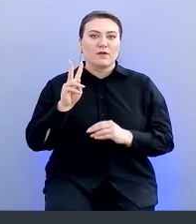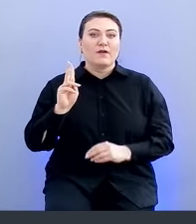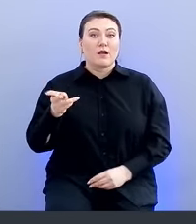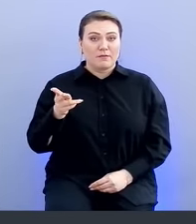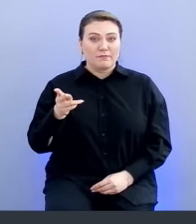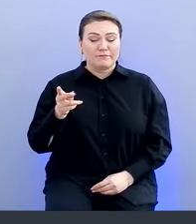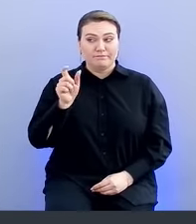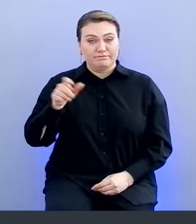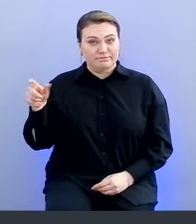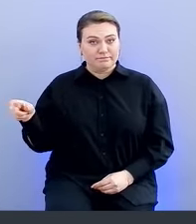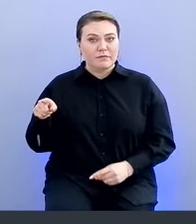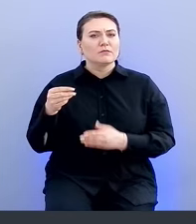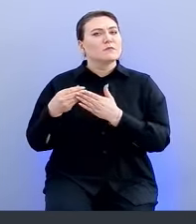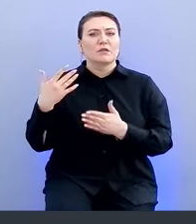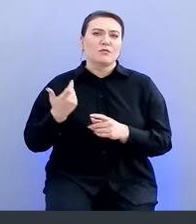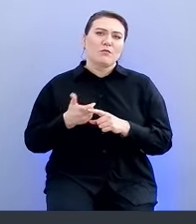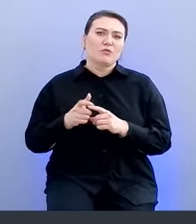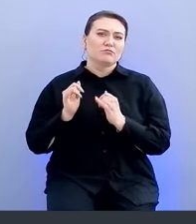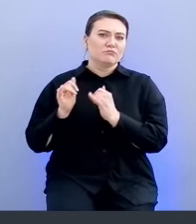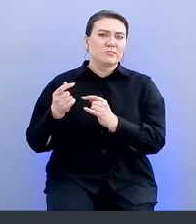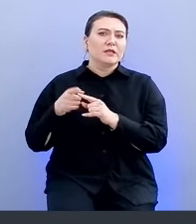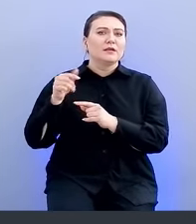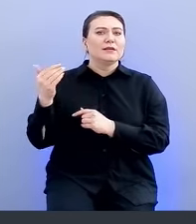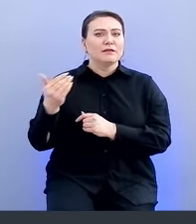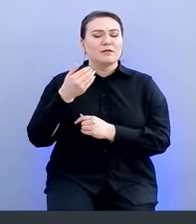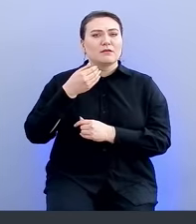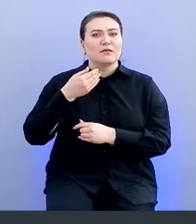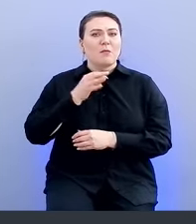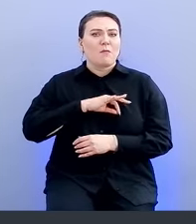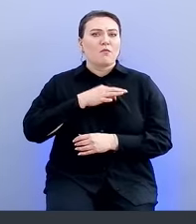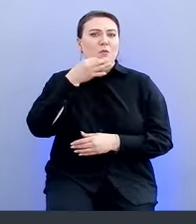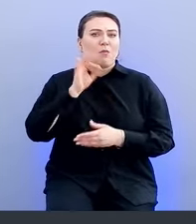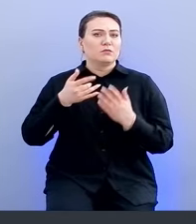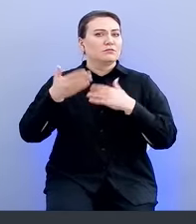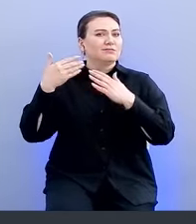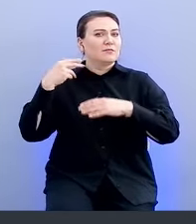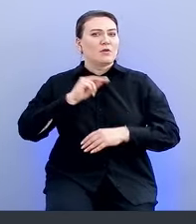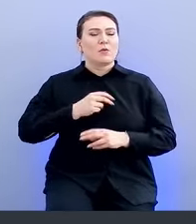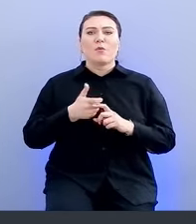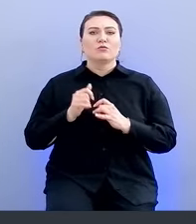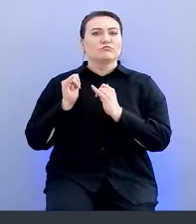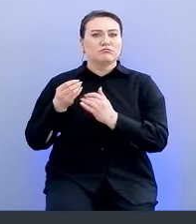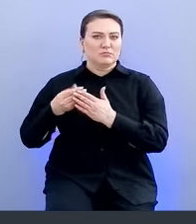являются очень ценными, и их пользовательский опыт работы очень ценный. На самом деле тут такая